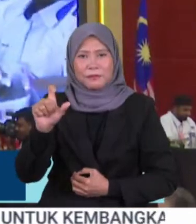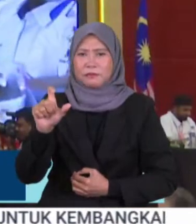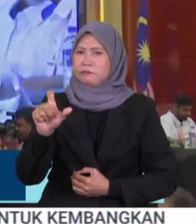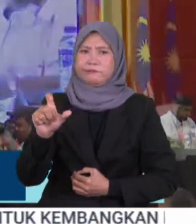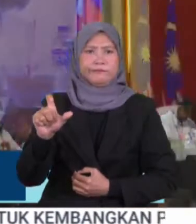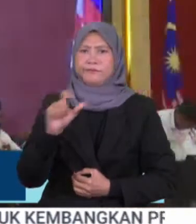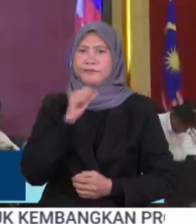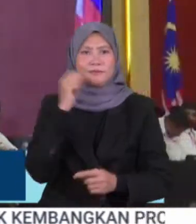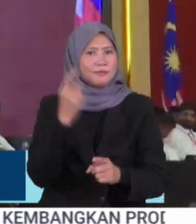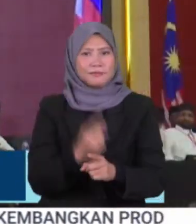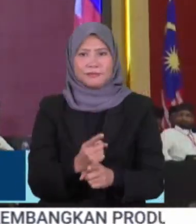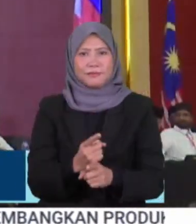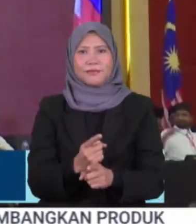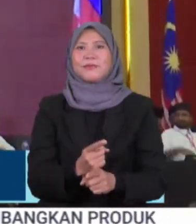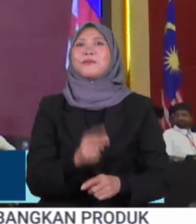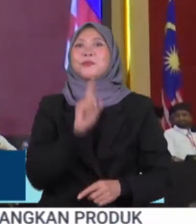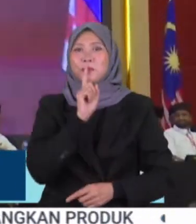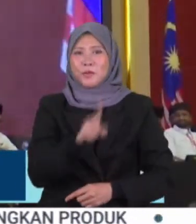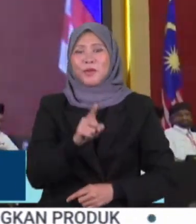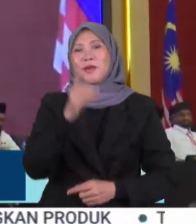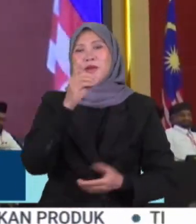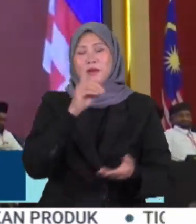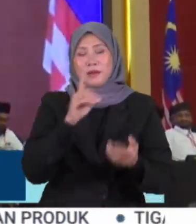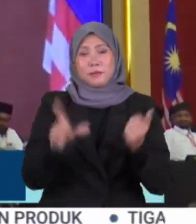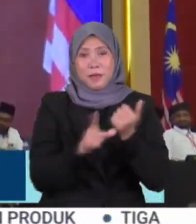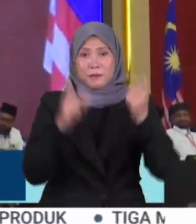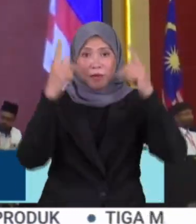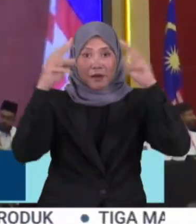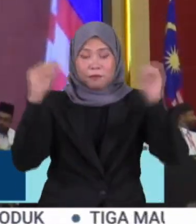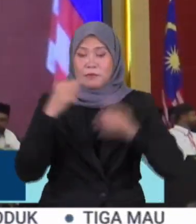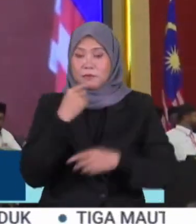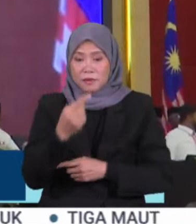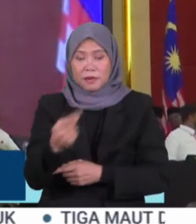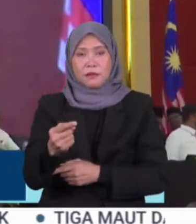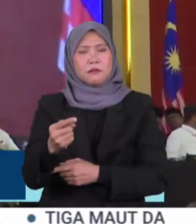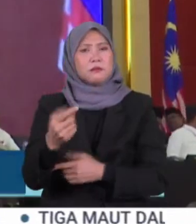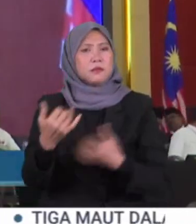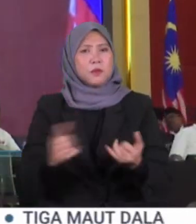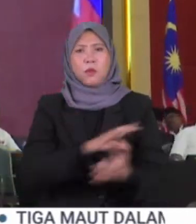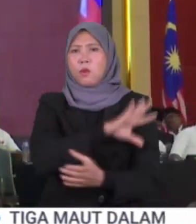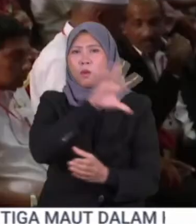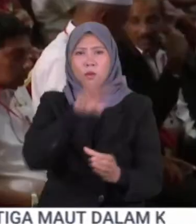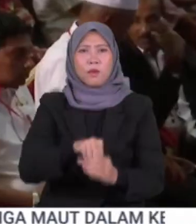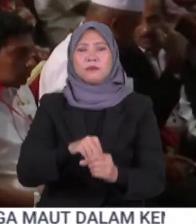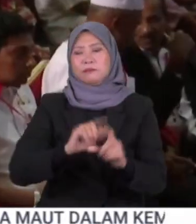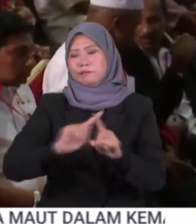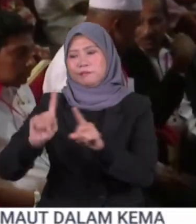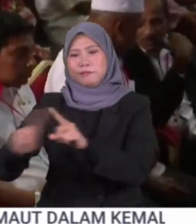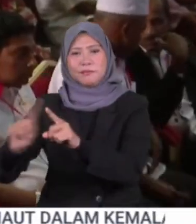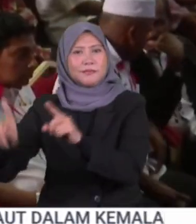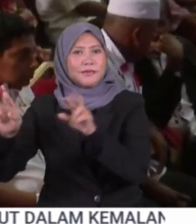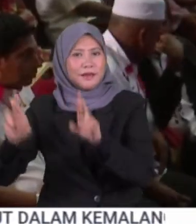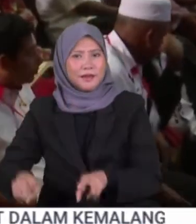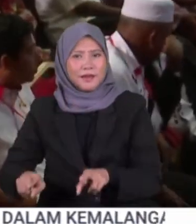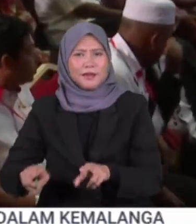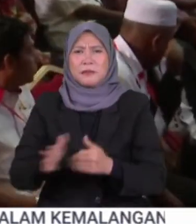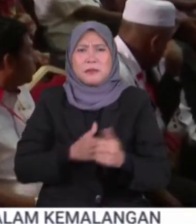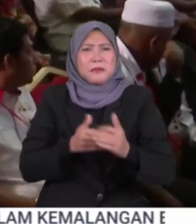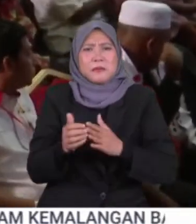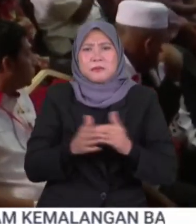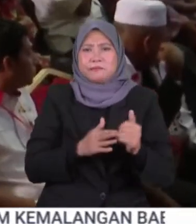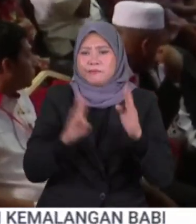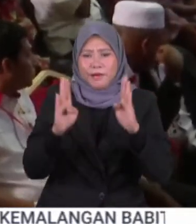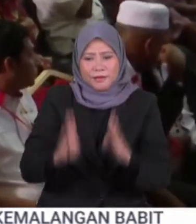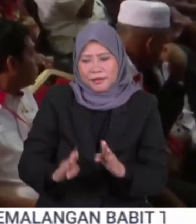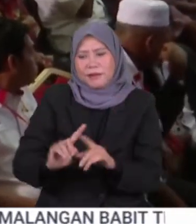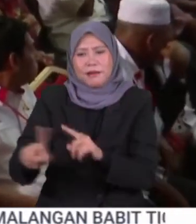Sebaliknya tegas Datuk Seri Dr. Ahmad Zahid Hamidi agenda pemeriksaan negara merangkumi seluruh lapisan rakyat tanpa mengira bangsa